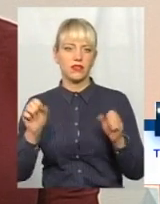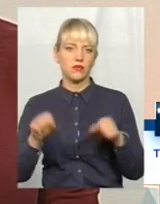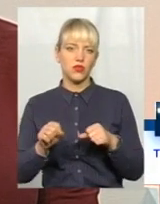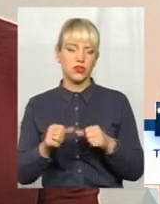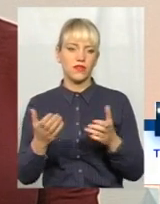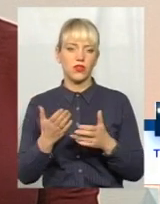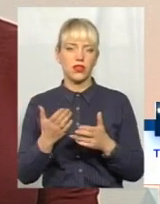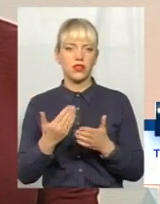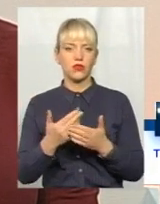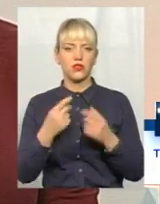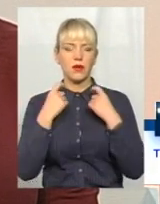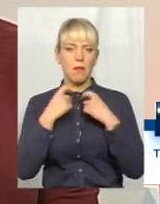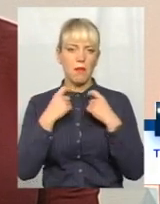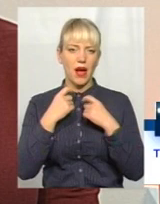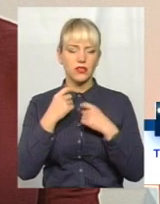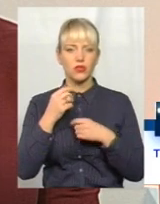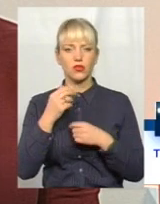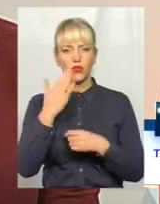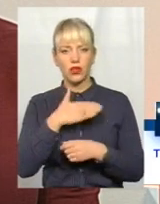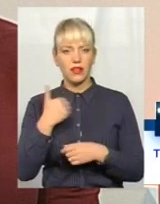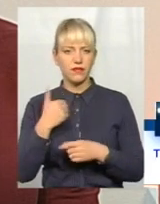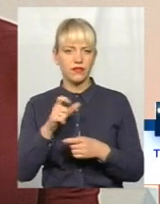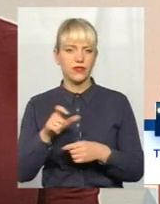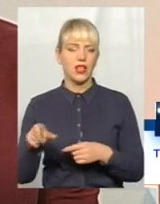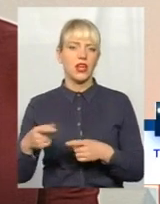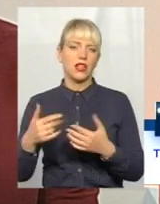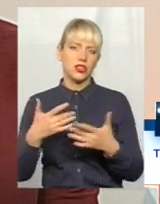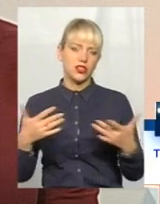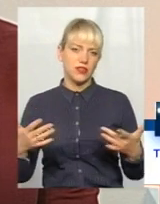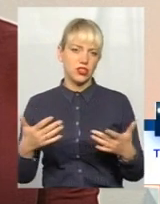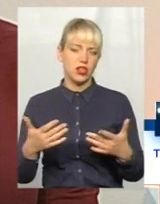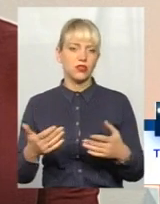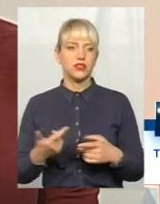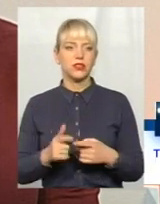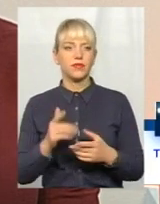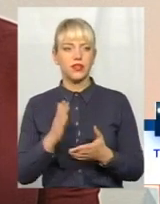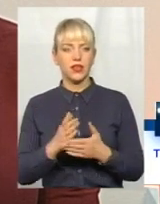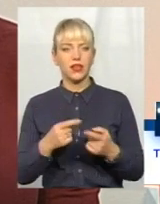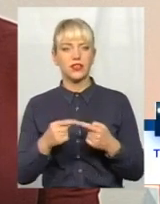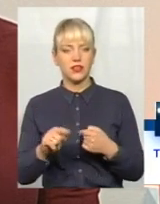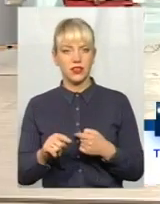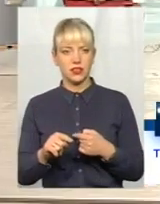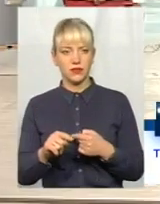якихось пастерів чи ще когось. Тобто є трошки різниця. Ну, скажімо так,